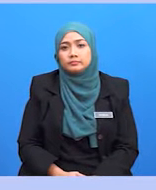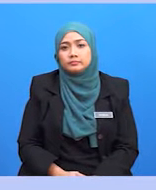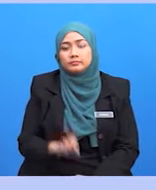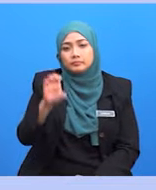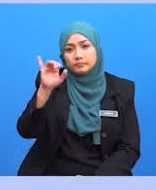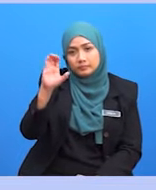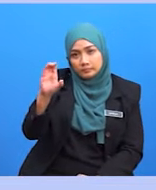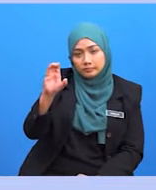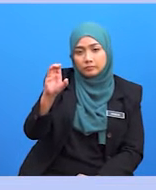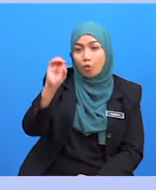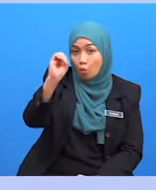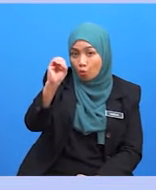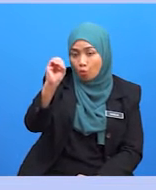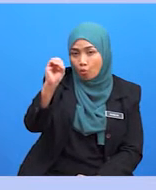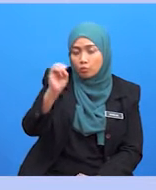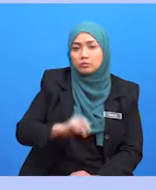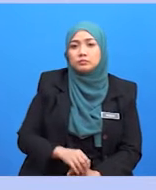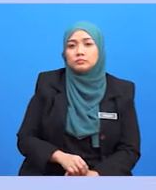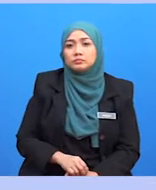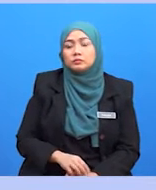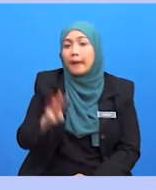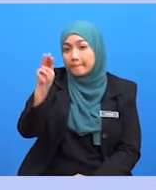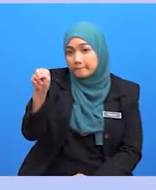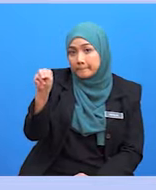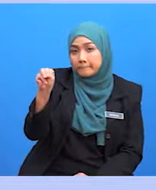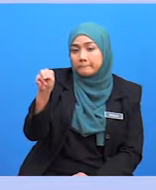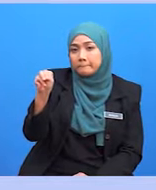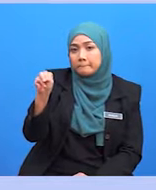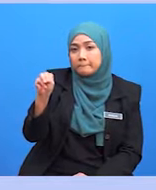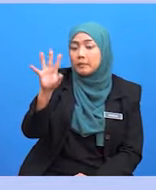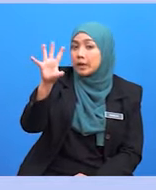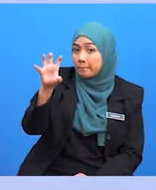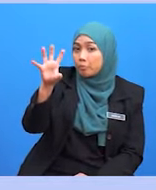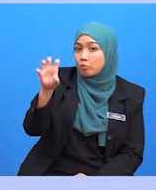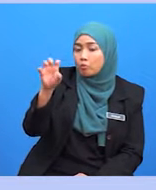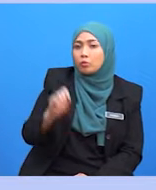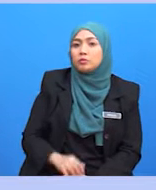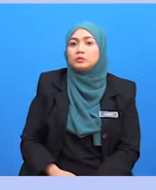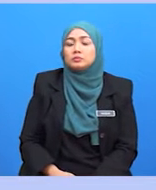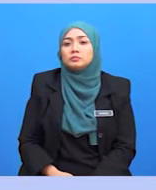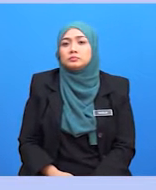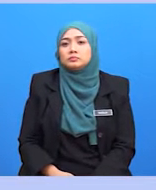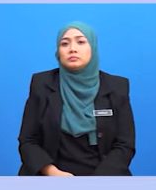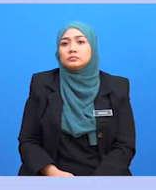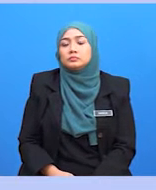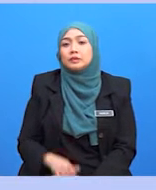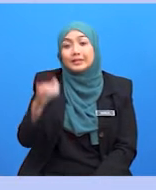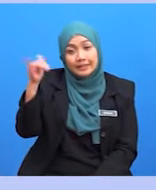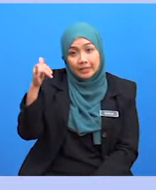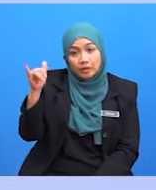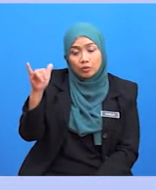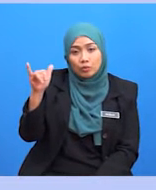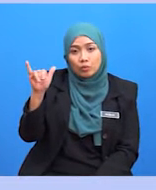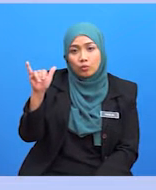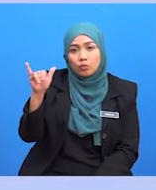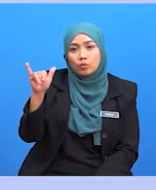untuk C adalah kosong manakala magenta M 50 yellow pada